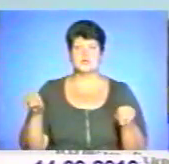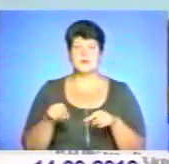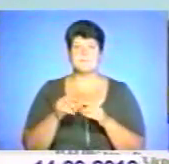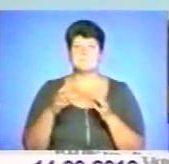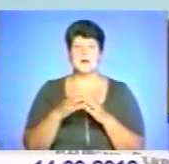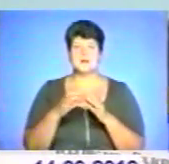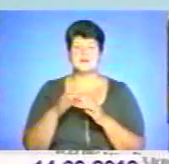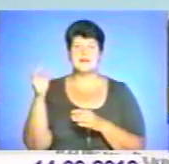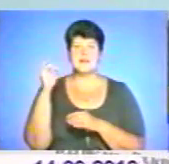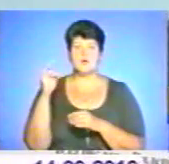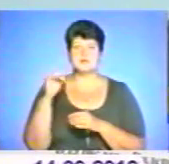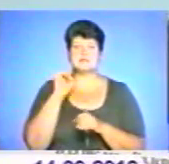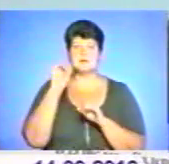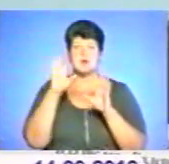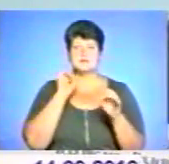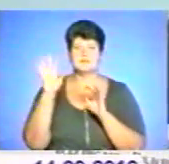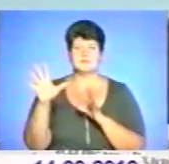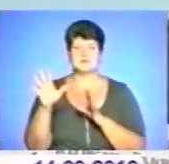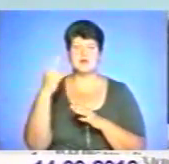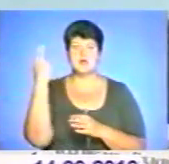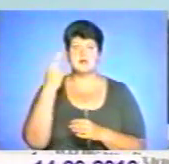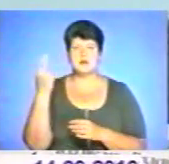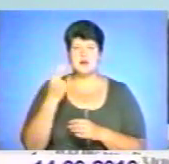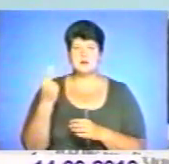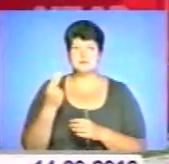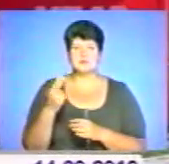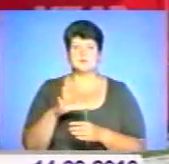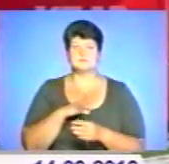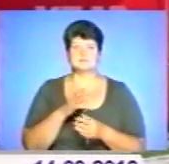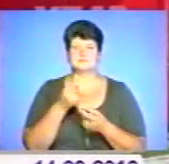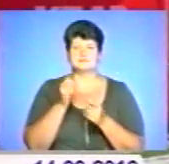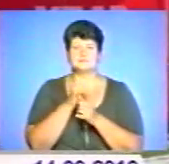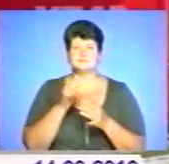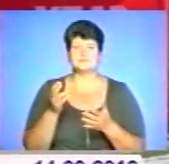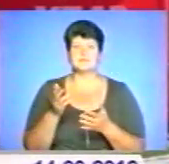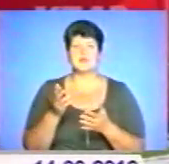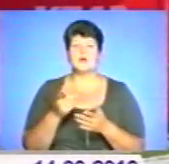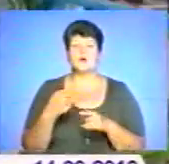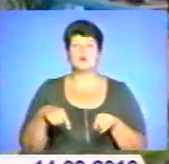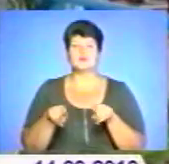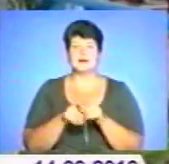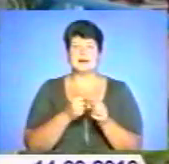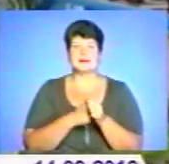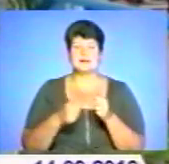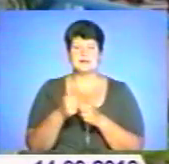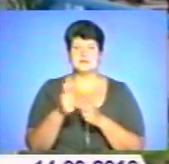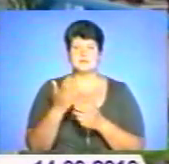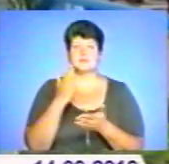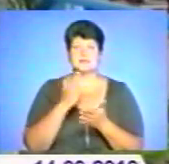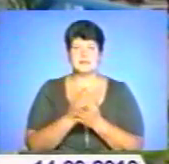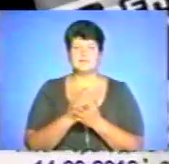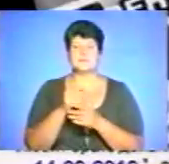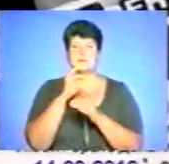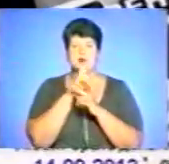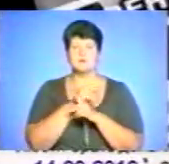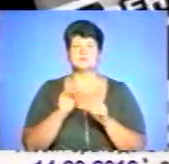забрасувалися краскою, приводилися в негодність. Однак лідерами порушень лишається несанкціоноване розміщення агітаційних